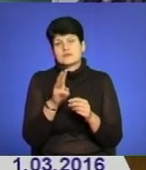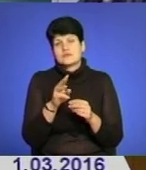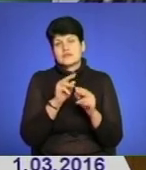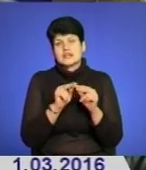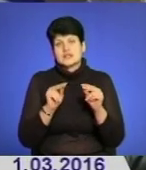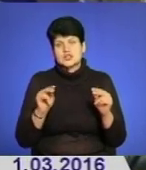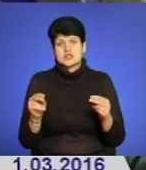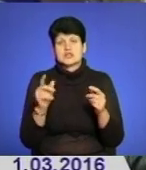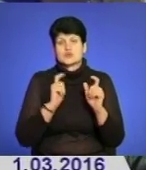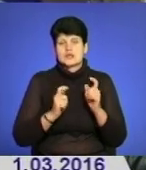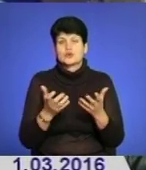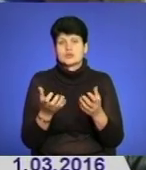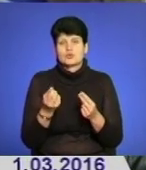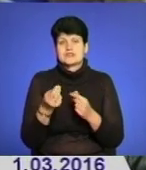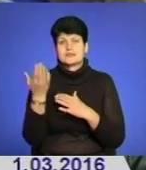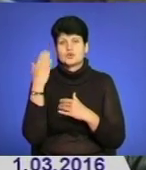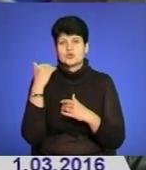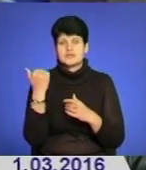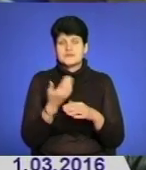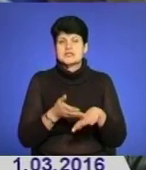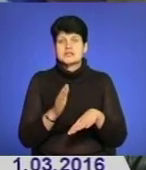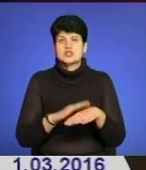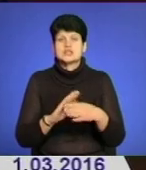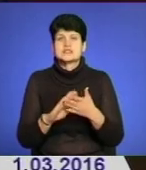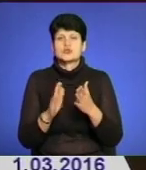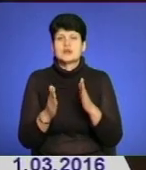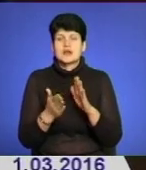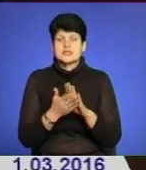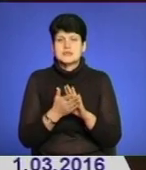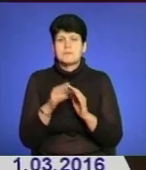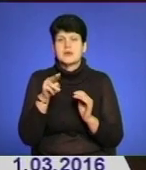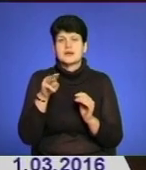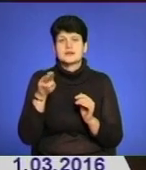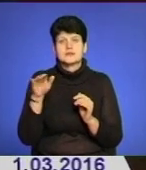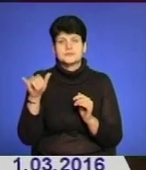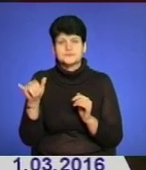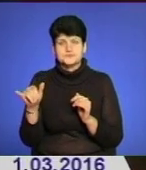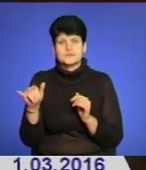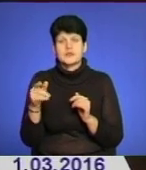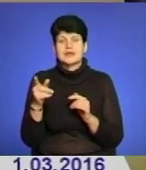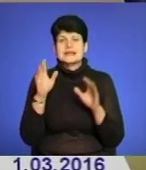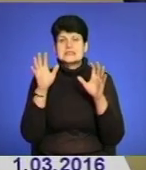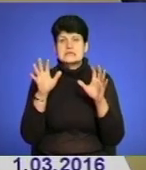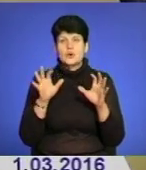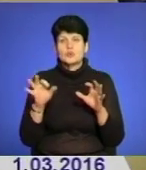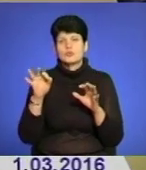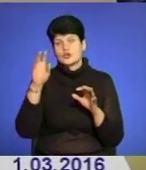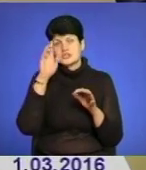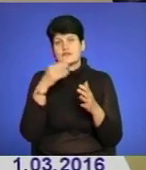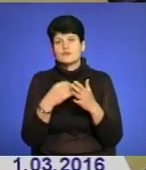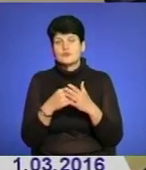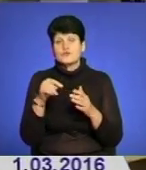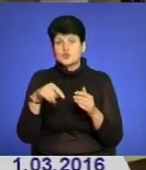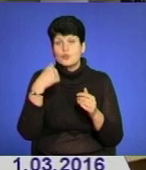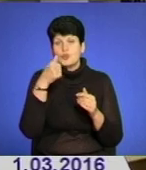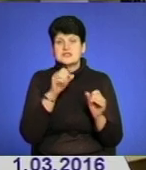минулий місяць. Складніша ситуація з фінансуванням закладів професійно-технічної освіти, яке законом про державний бюджет цього